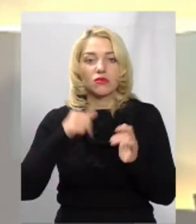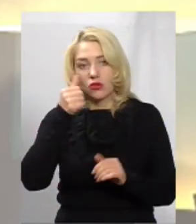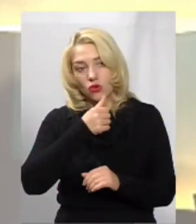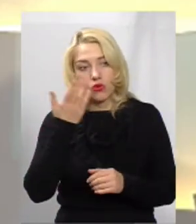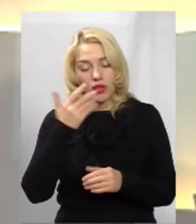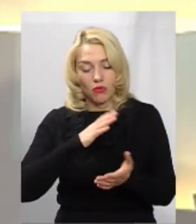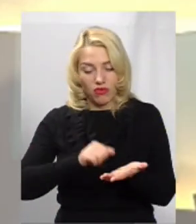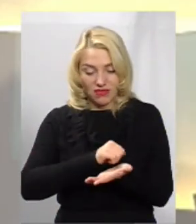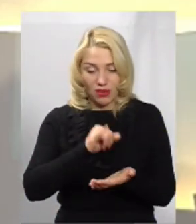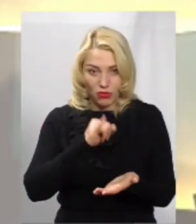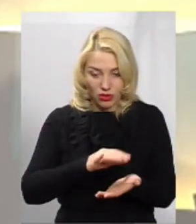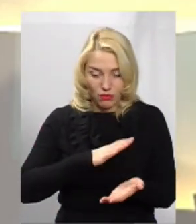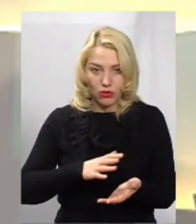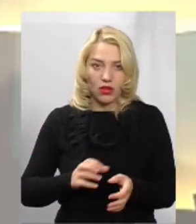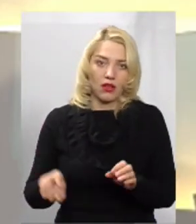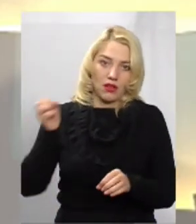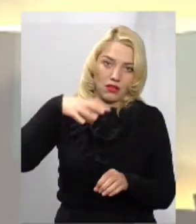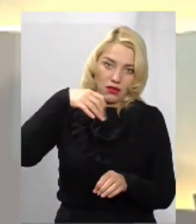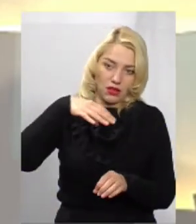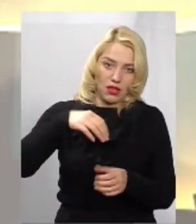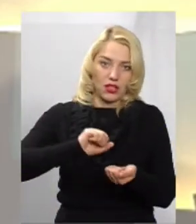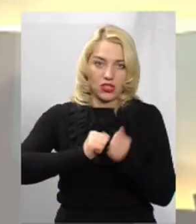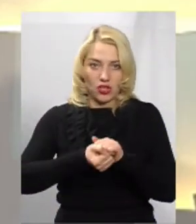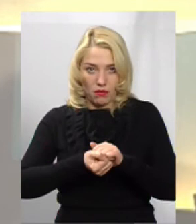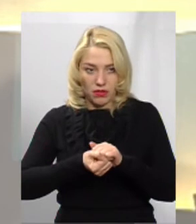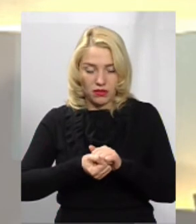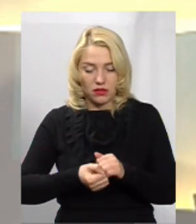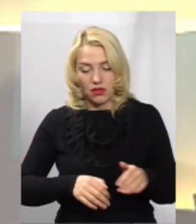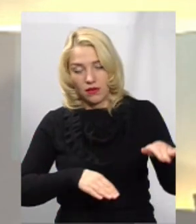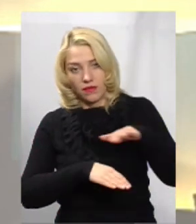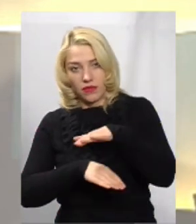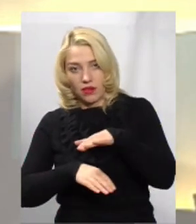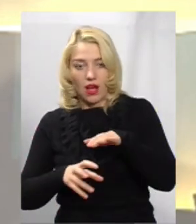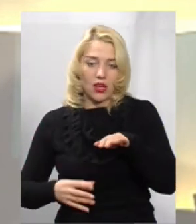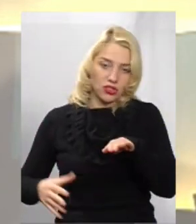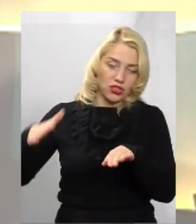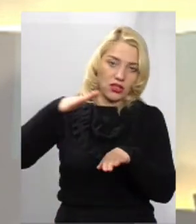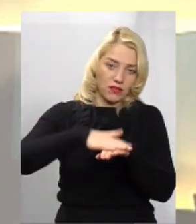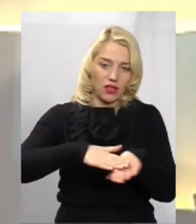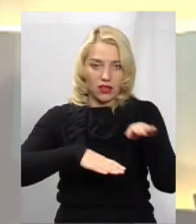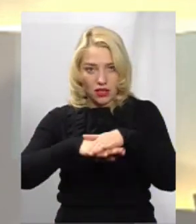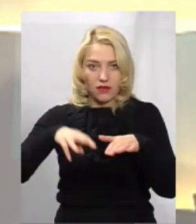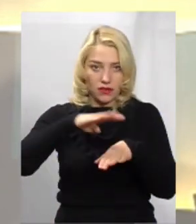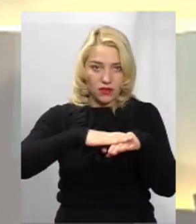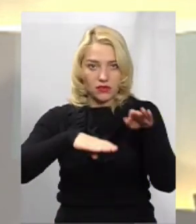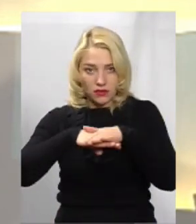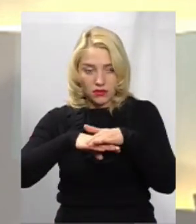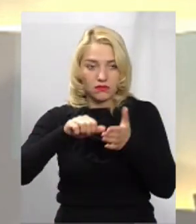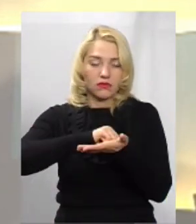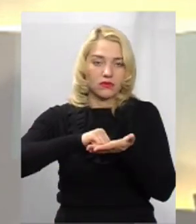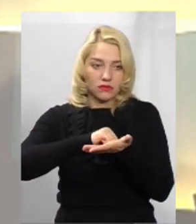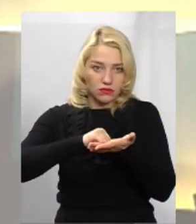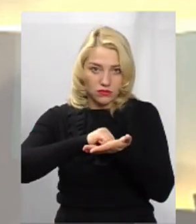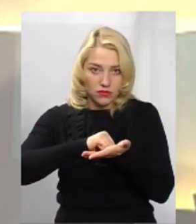коли асфальт був поганий, знову почали сипати щебінь, рівняти його. І потім знову на щебінь уклали два, три, чотири шари, залежно де,